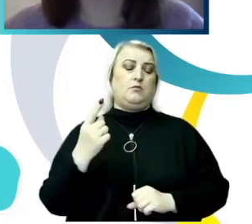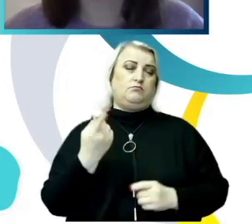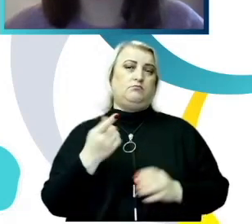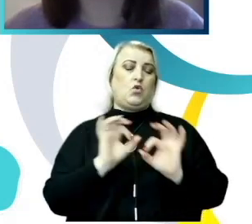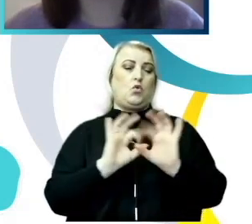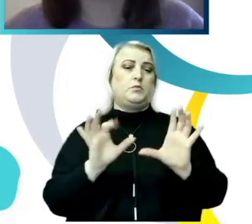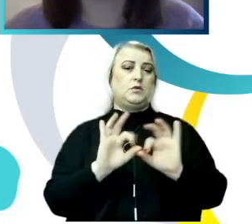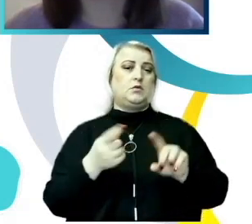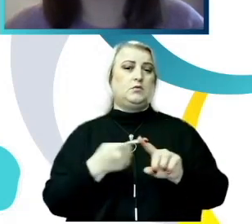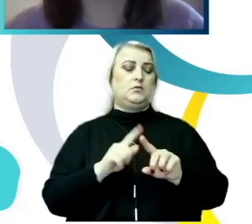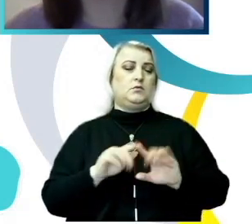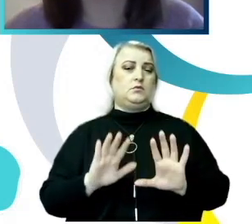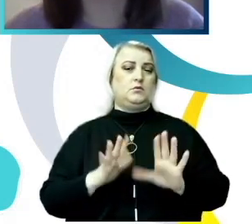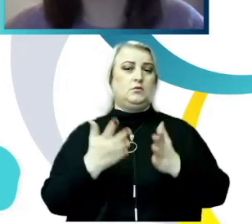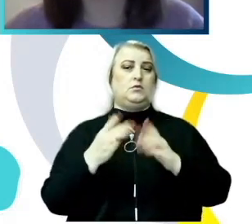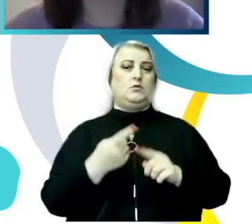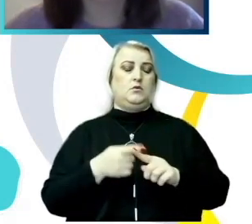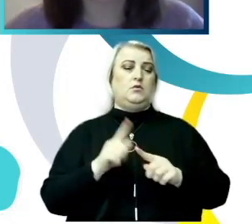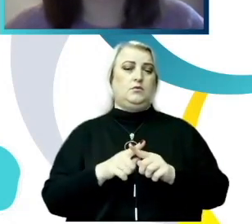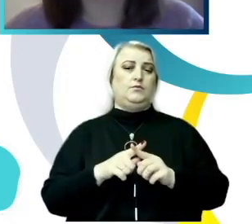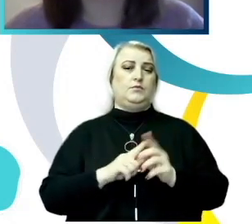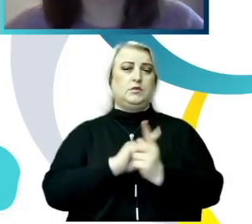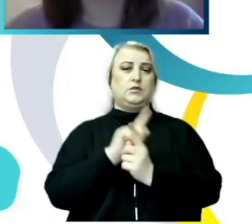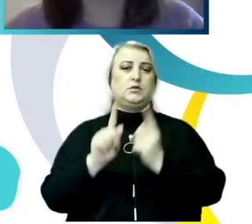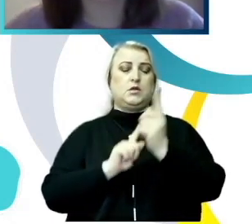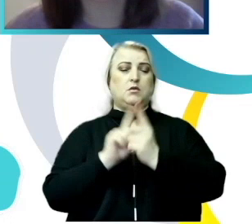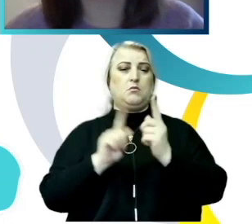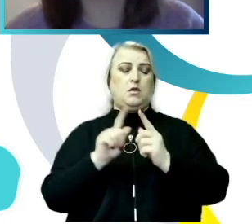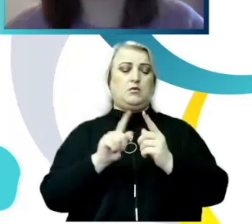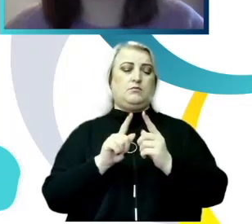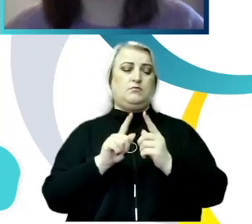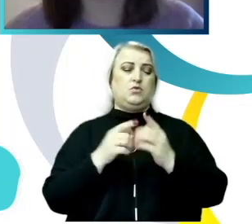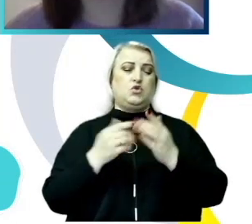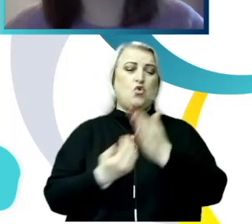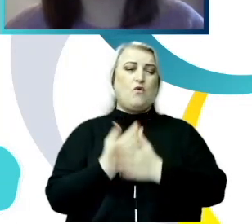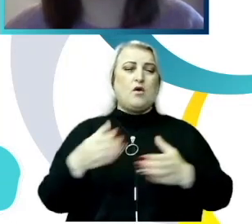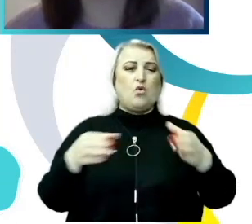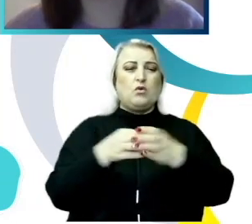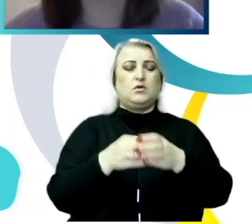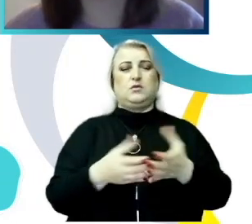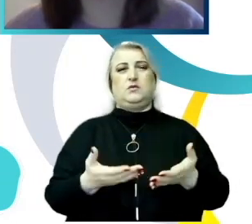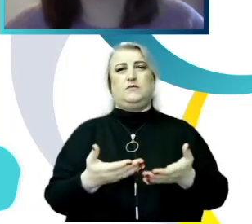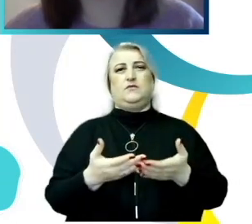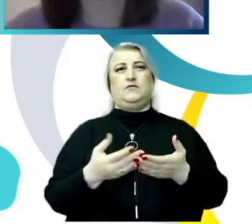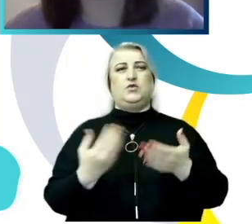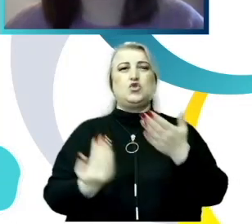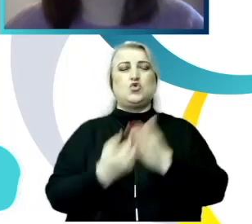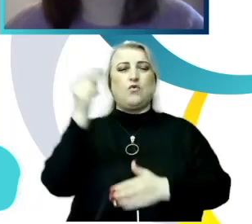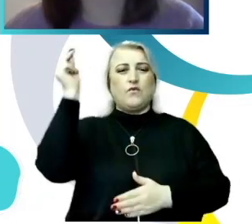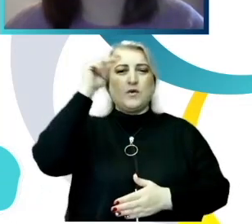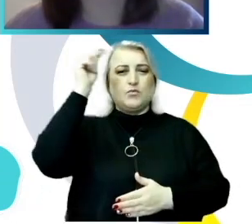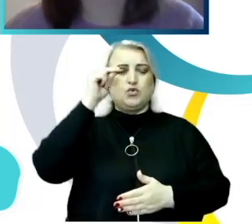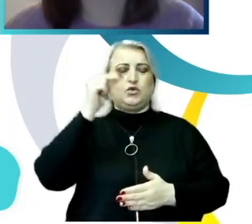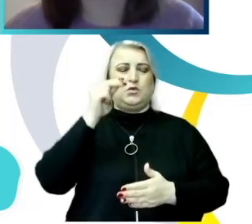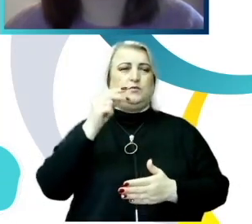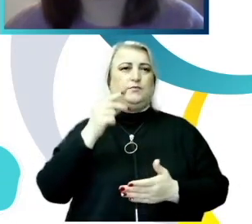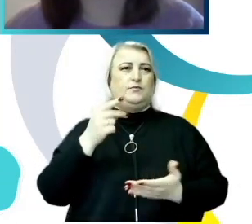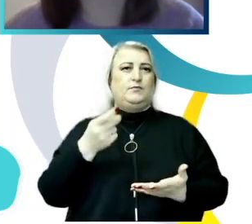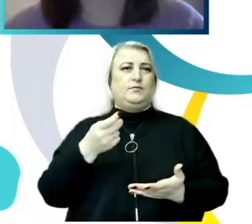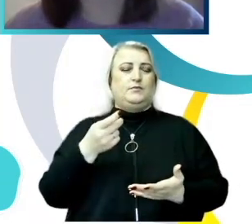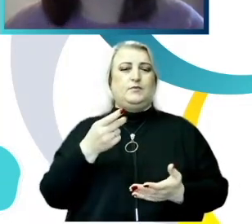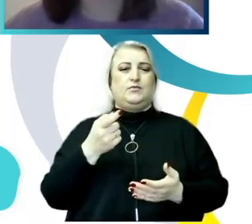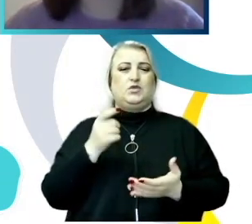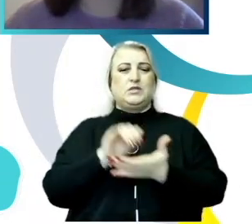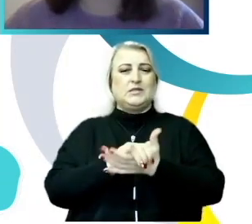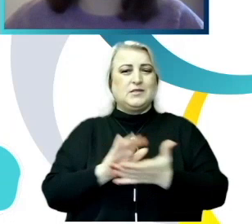în acest sens ar fi schimbarea mediului de studii, colectivul nou, implicarea în noi procese de studii care ar putea să trecească un grad mai mare